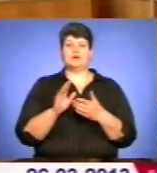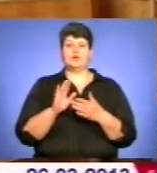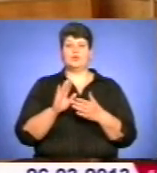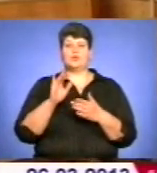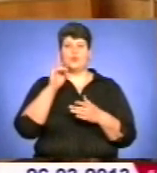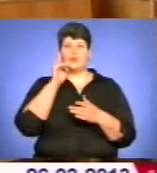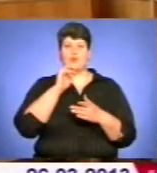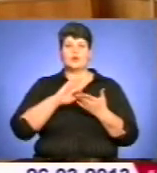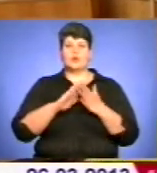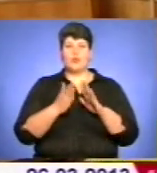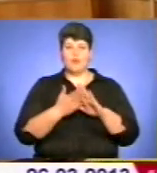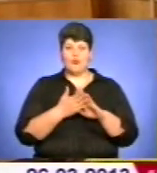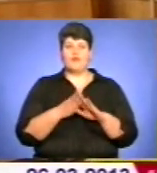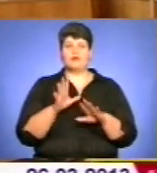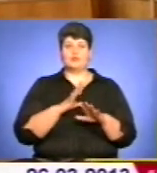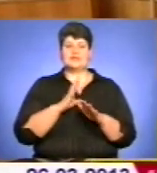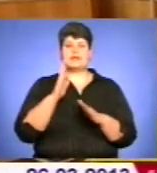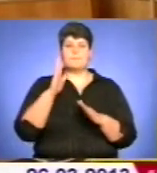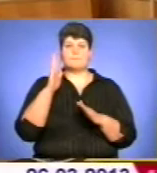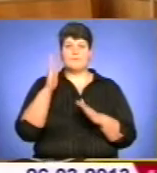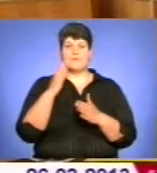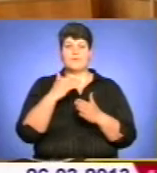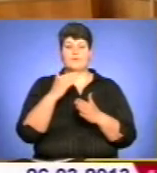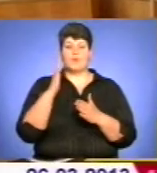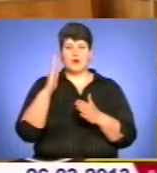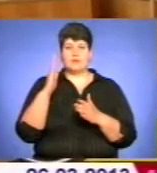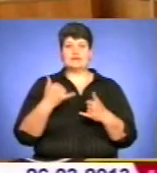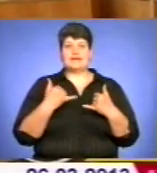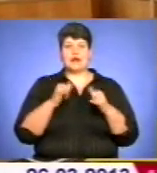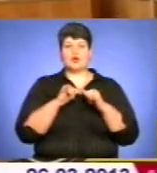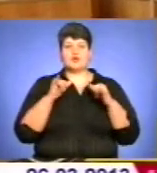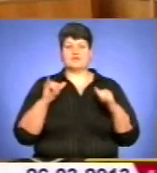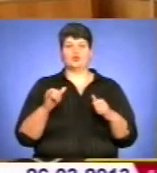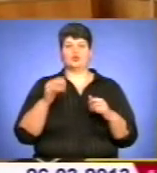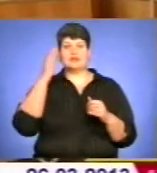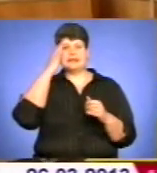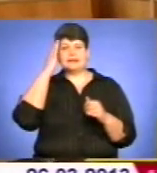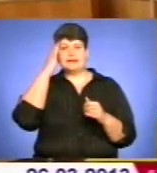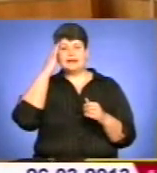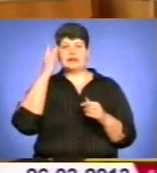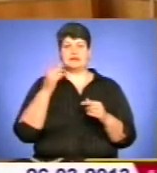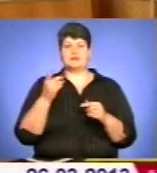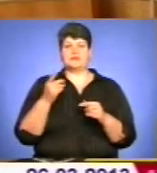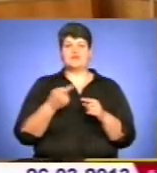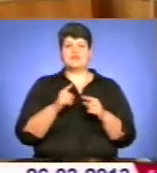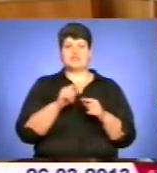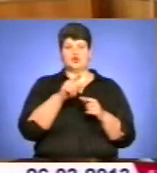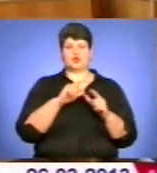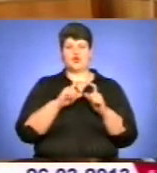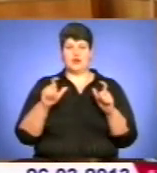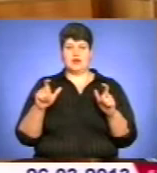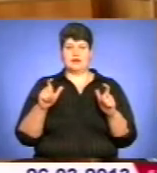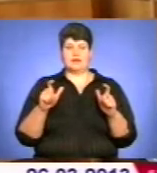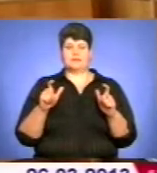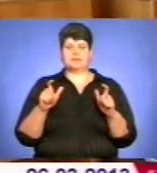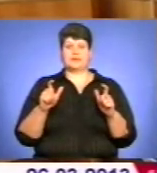розвитку здібності задатків саме в цій школі. Таких